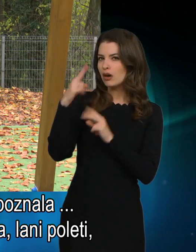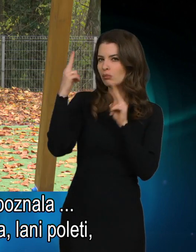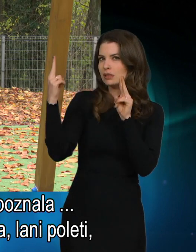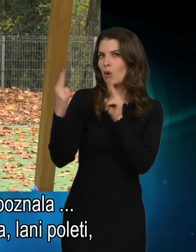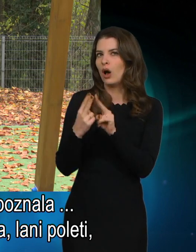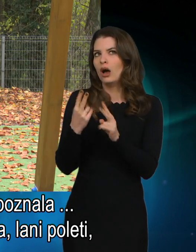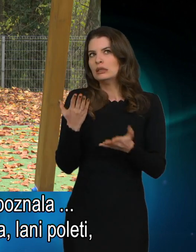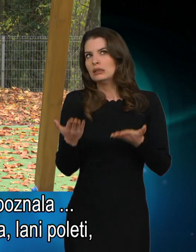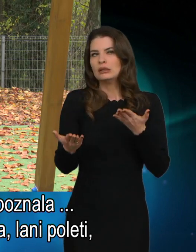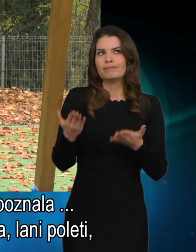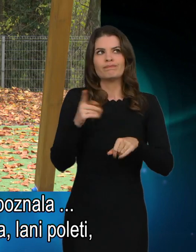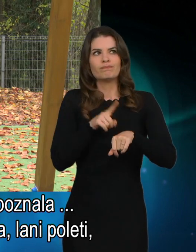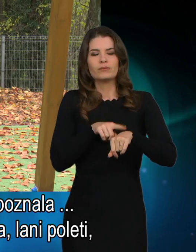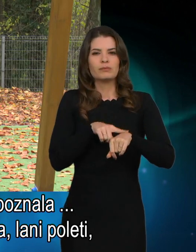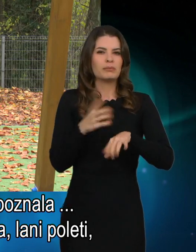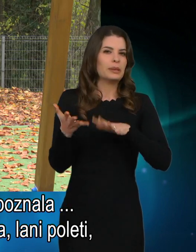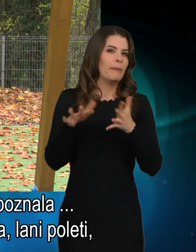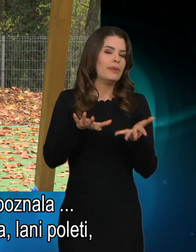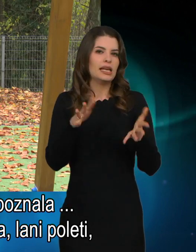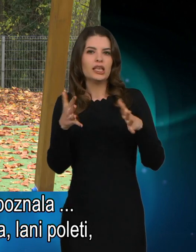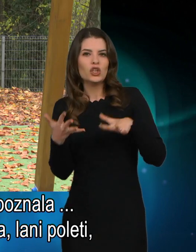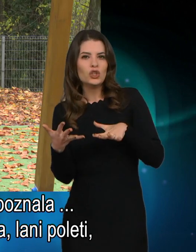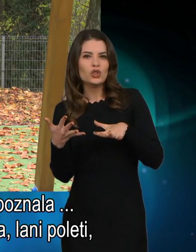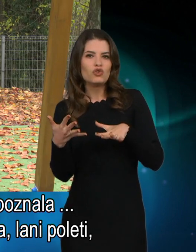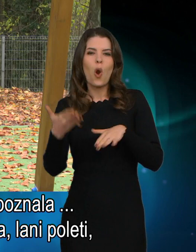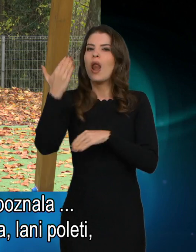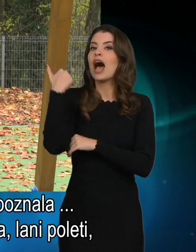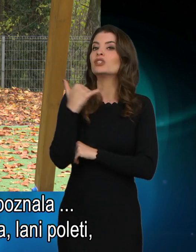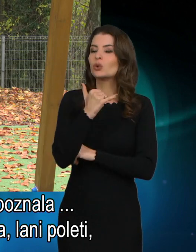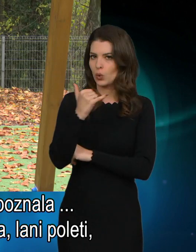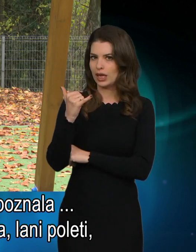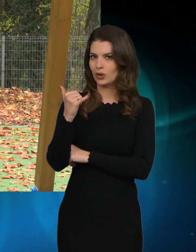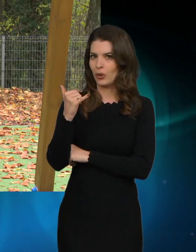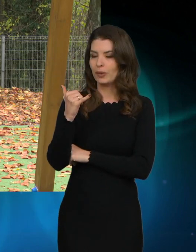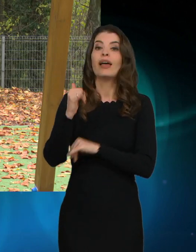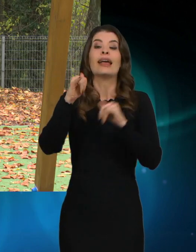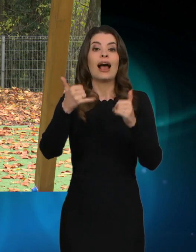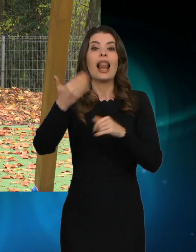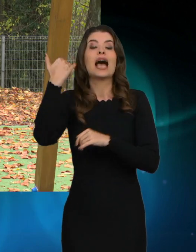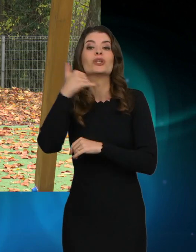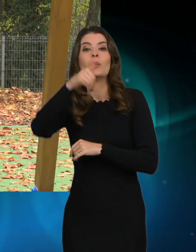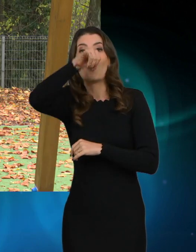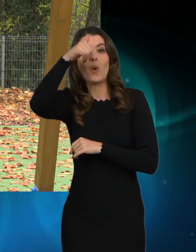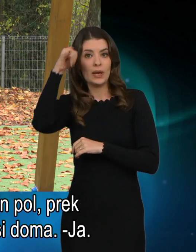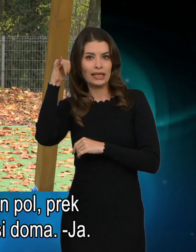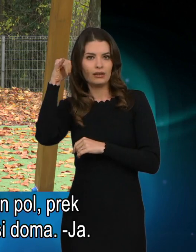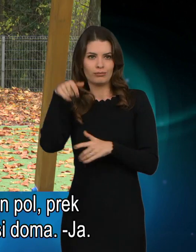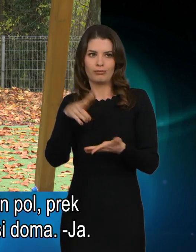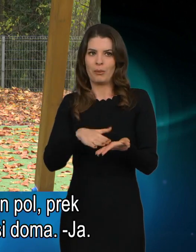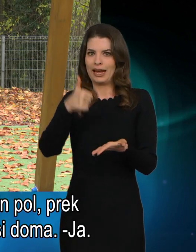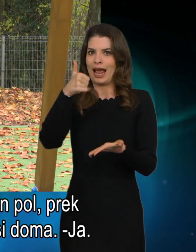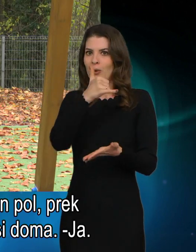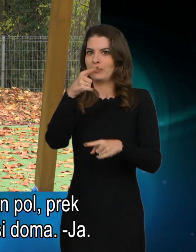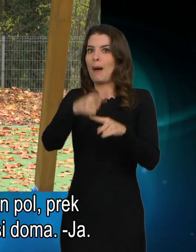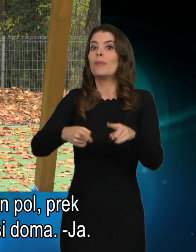joj, časovno, karšno, mislim, da je bilo lani. Ja, lani poleti, se pravi, že leto in pol skoraj